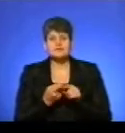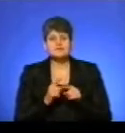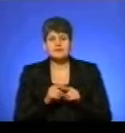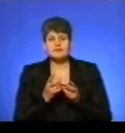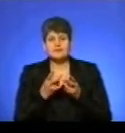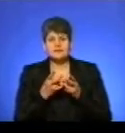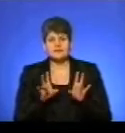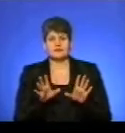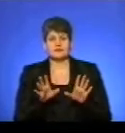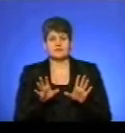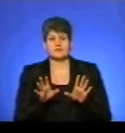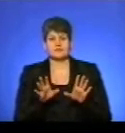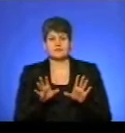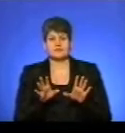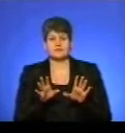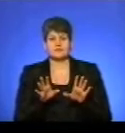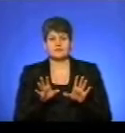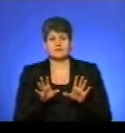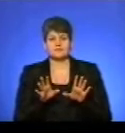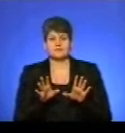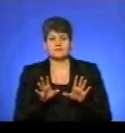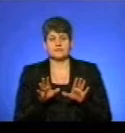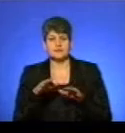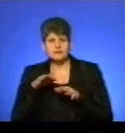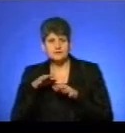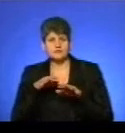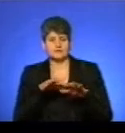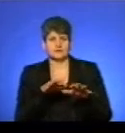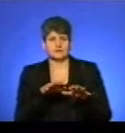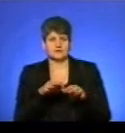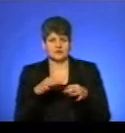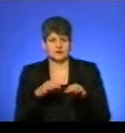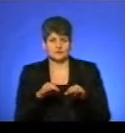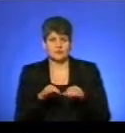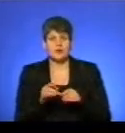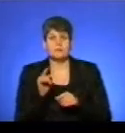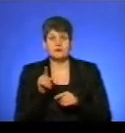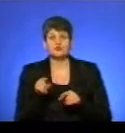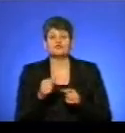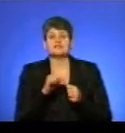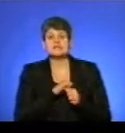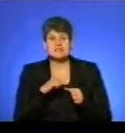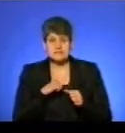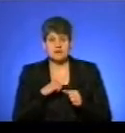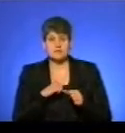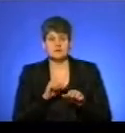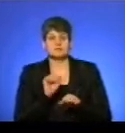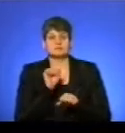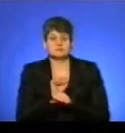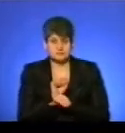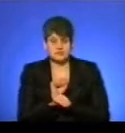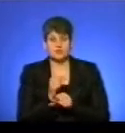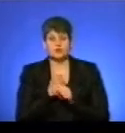штурмувати замети своїм власним автотранспортом. Тому що, мало того, що ви самі застрянете в тому заметі, ви створите